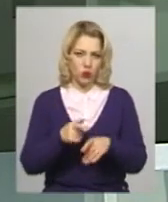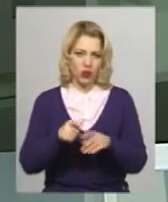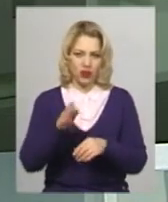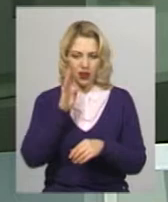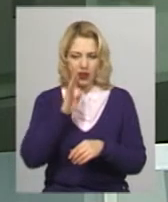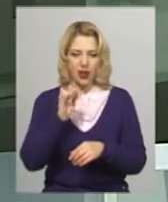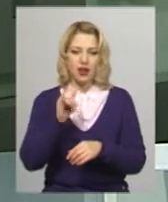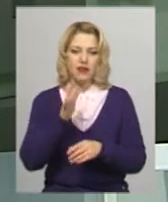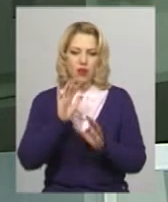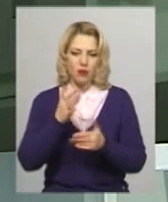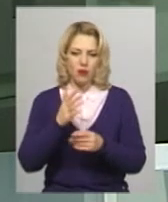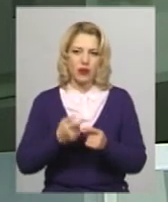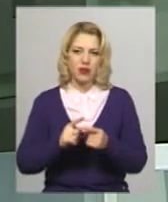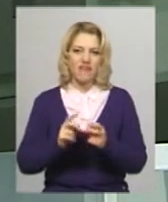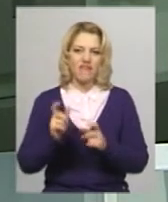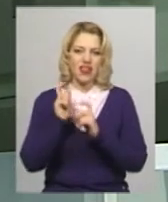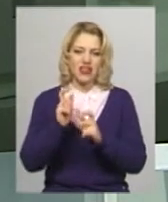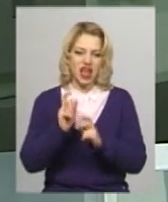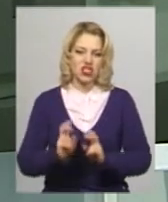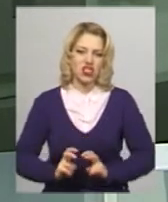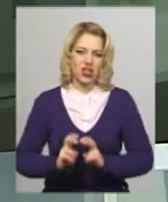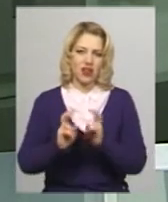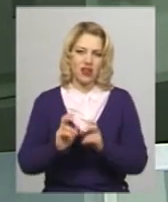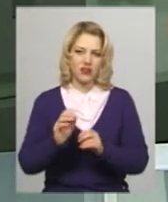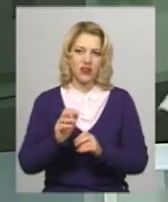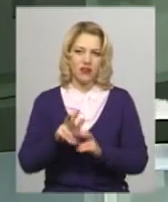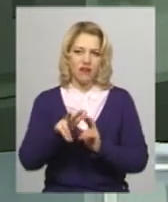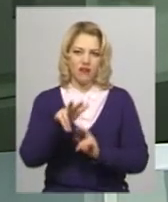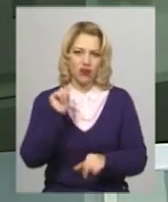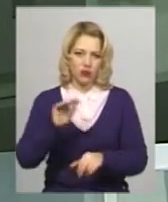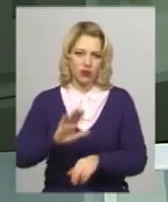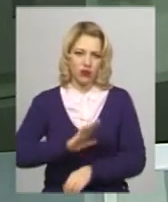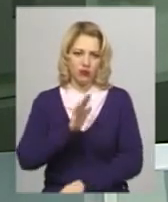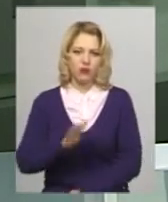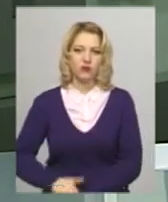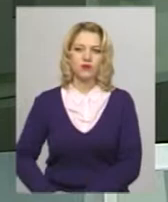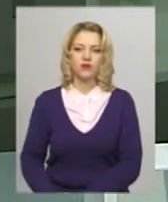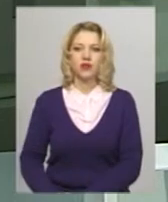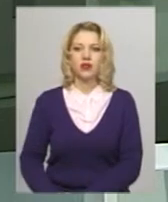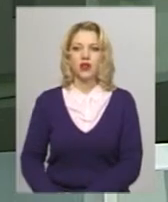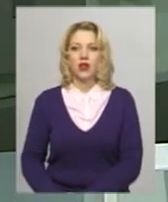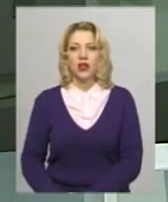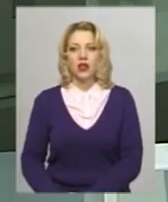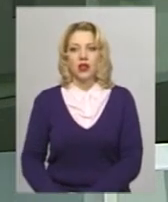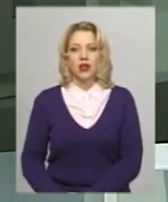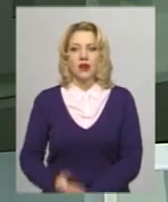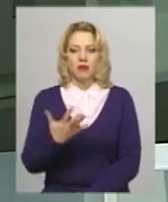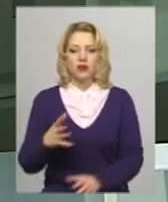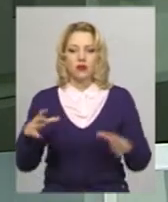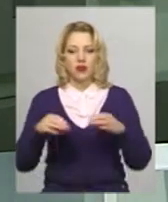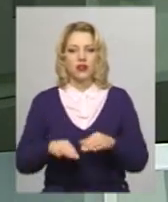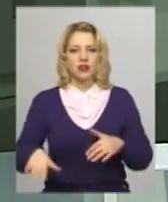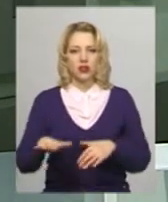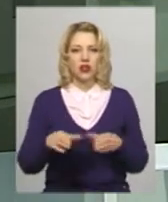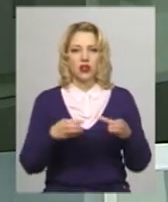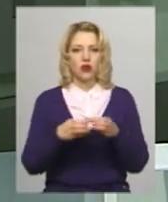виходу сюжету в ефір вантажний ліфт у будинку на Інститутській вимкнули. П'ять об'єднаних територіальних